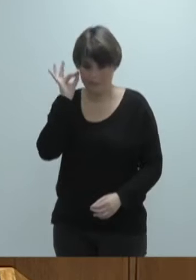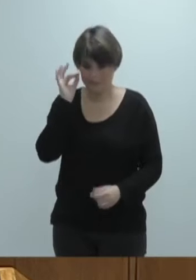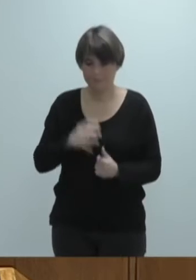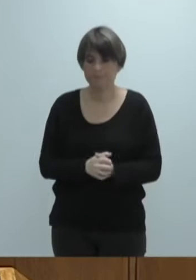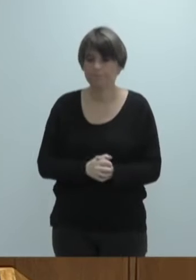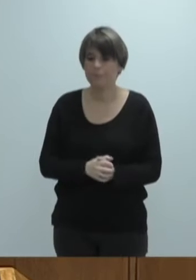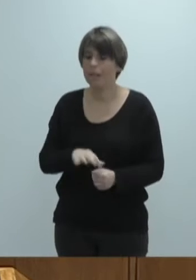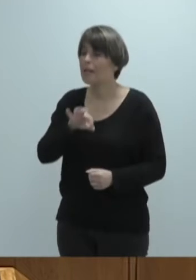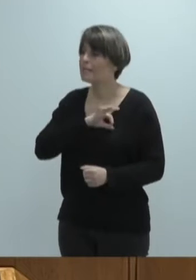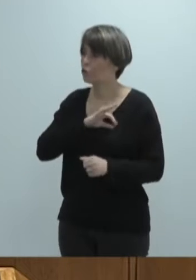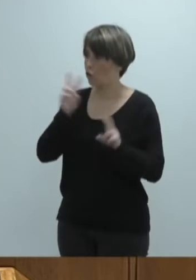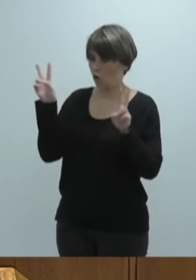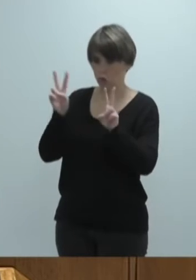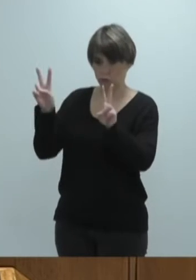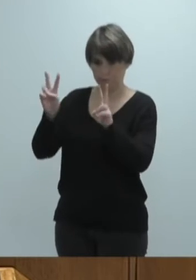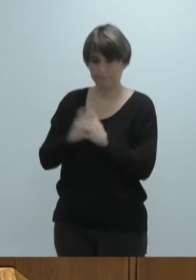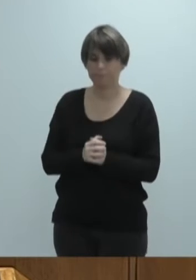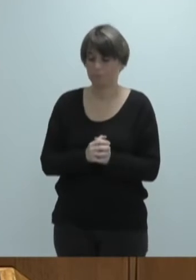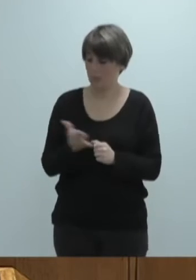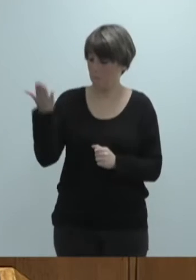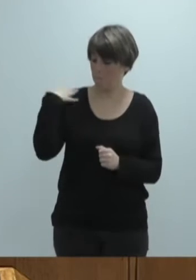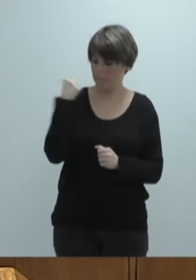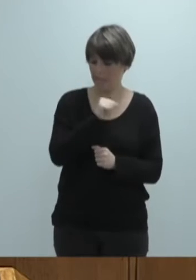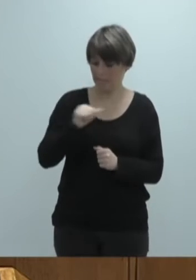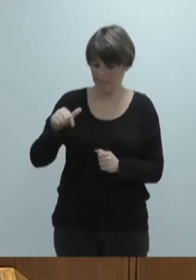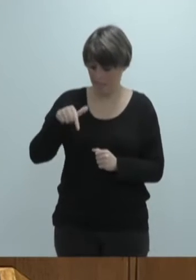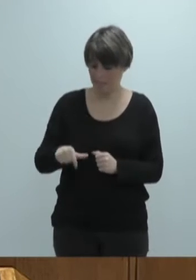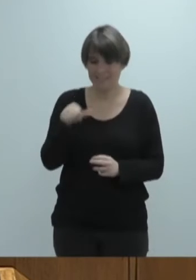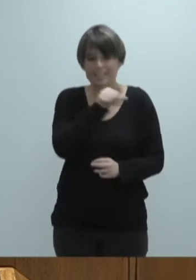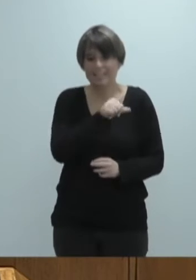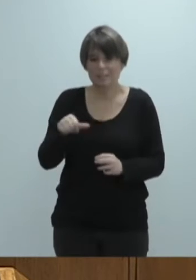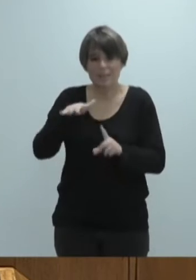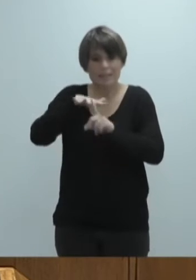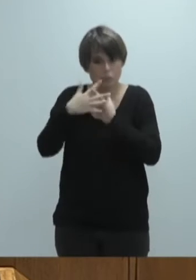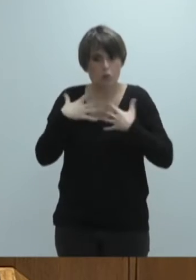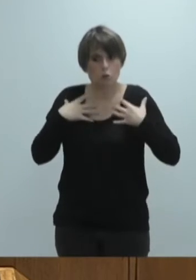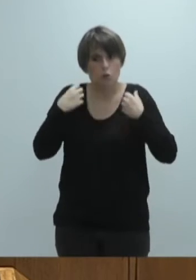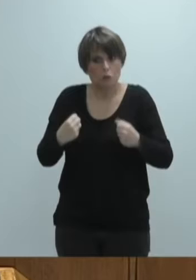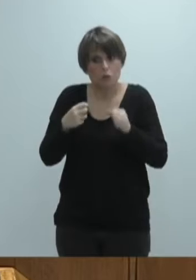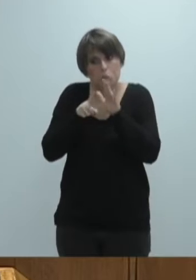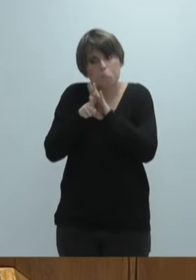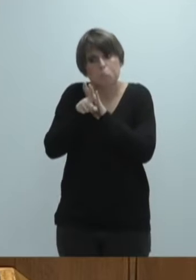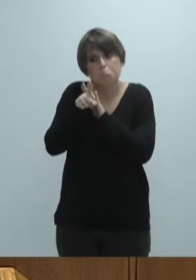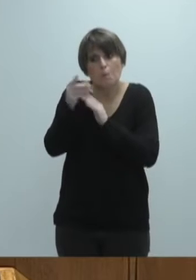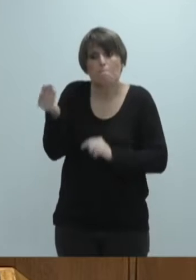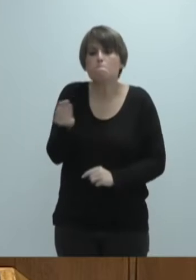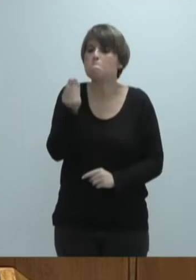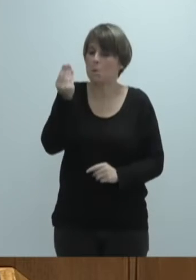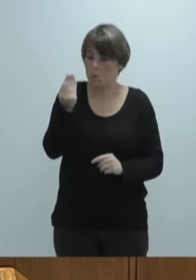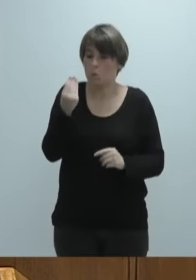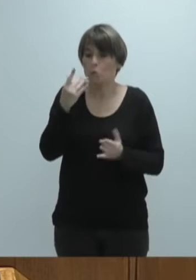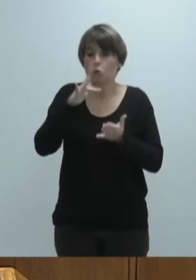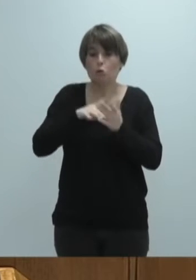Joanden aztetik eta asteometan bereziki osasun egoera nabarmen hobetu da. Inzidenzia taza laureun